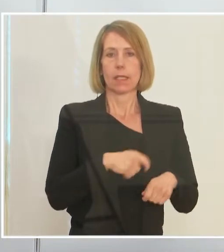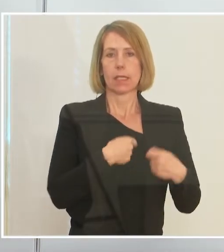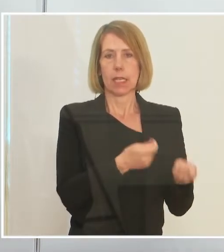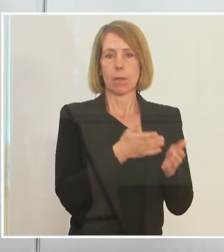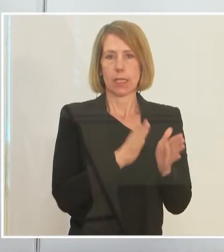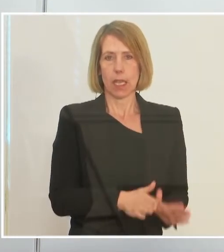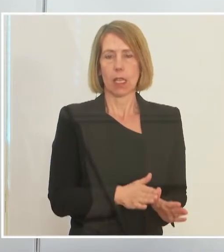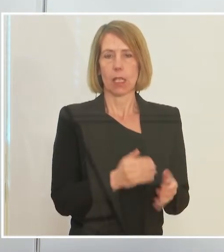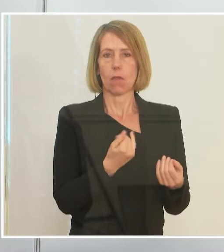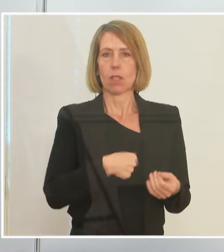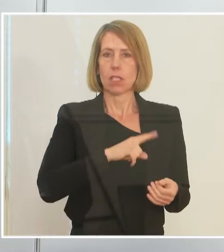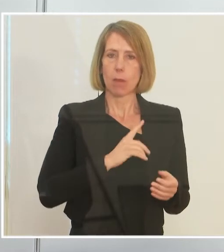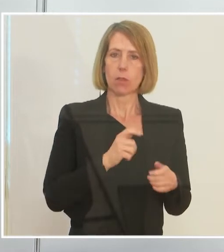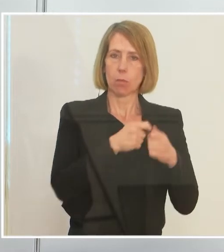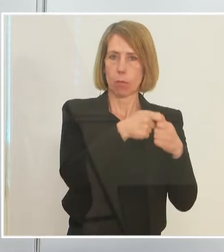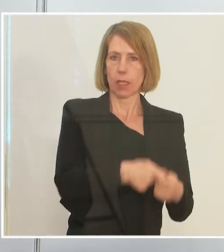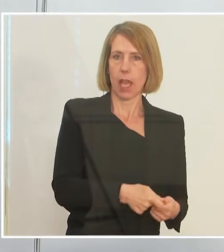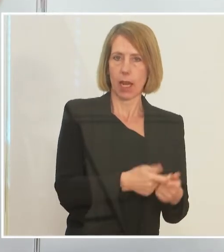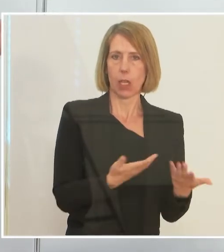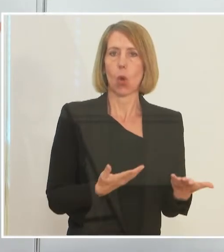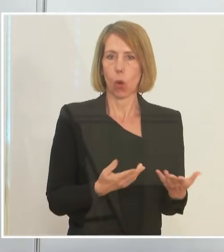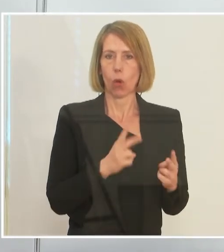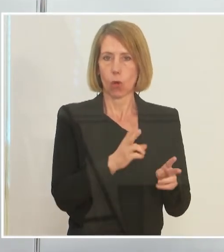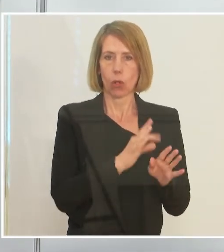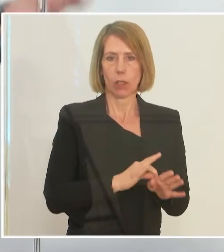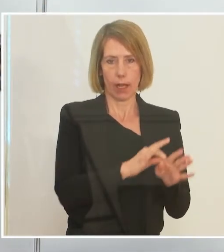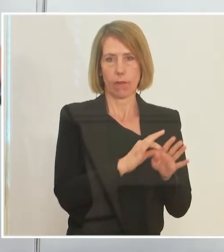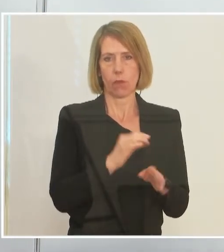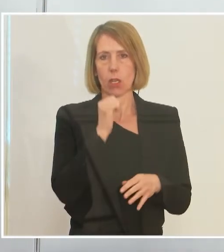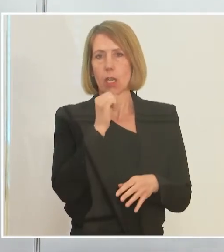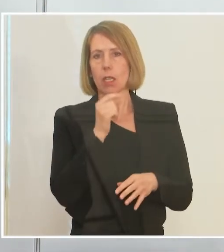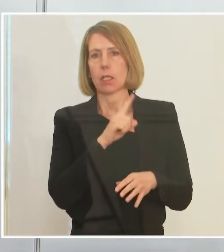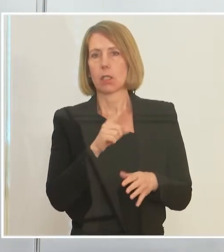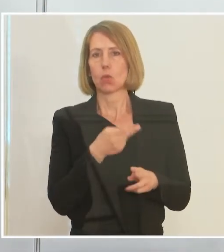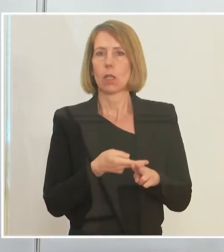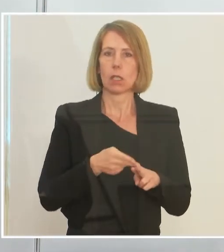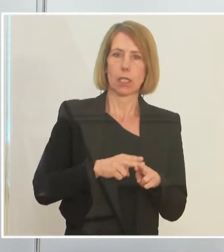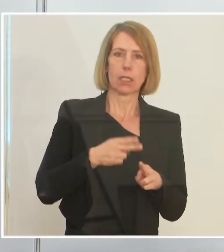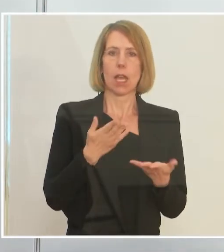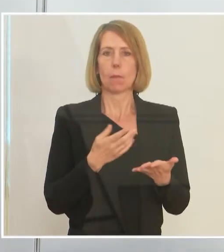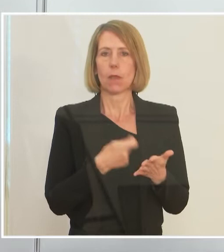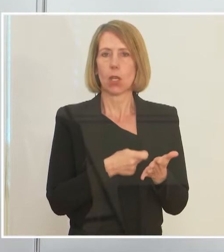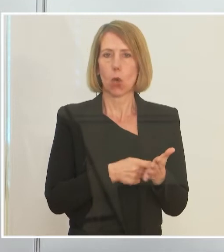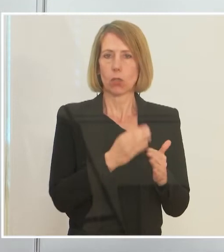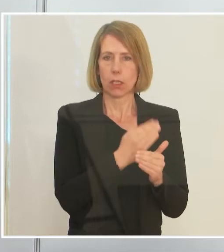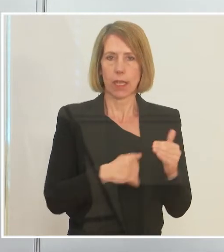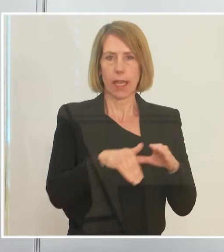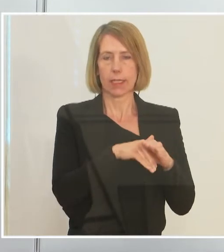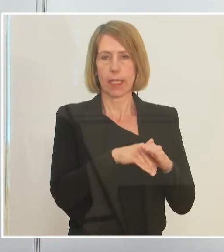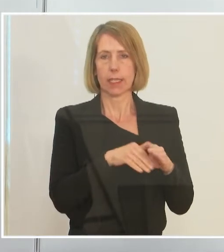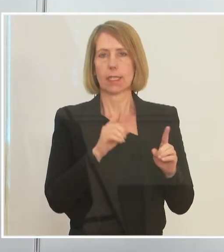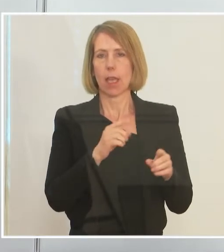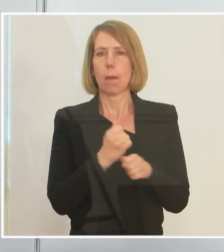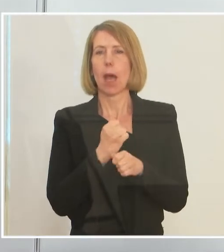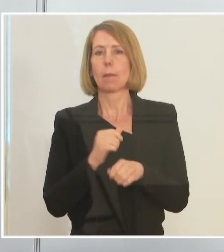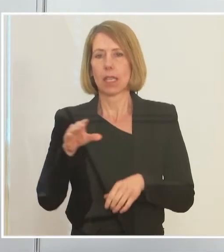Selbstbeteiligung einführen, indem Sie halt nicht mal die gesamten Kosten und einschließlich der Sozialversicherungsabgaben setzen. Bei der Arbeitnehmerseite ist